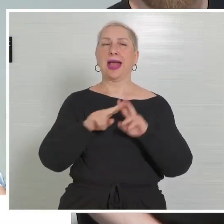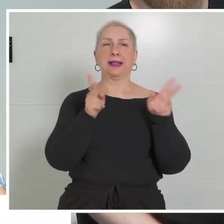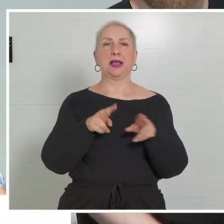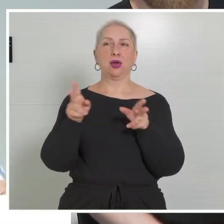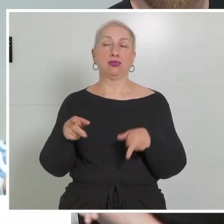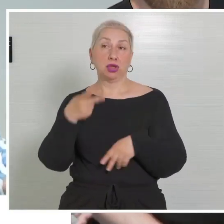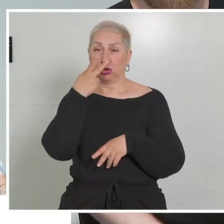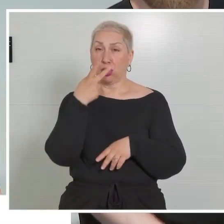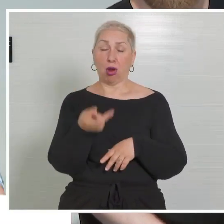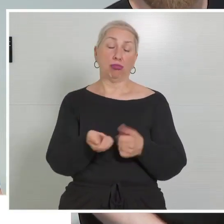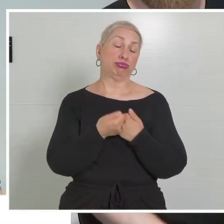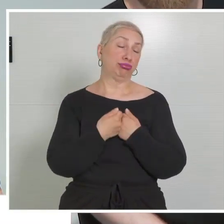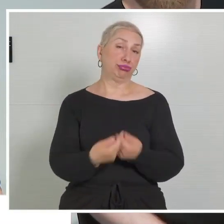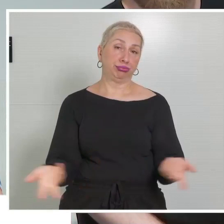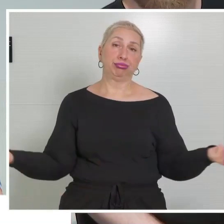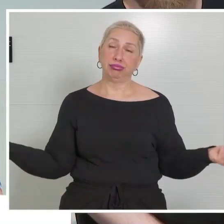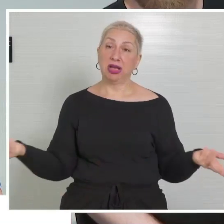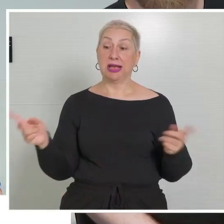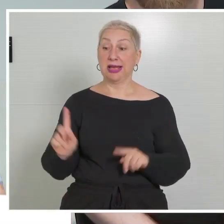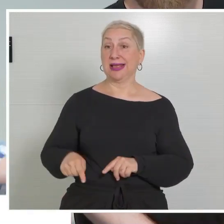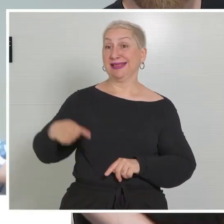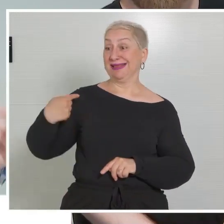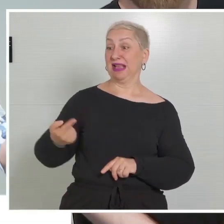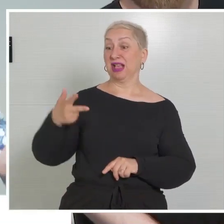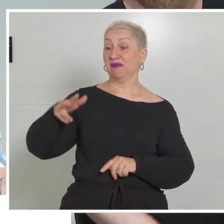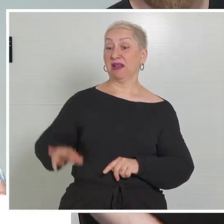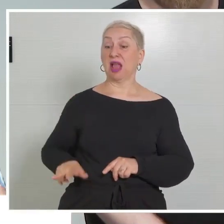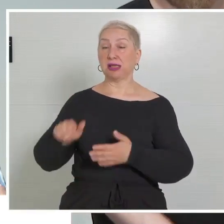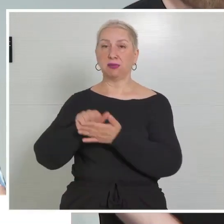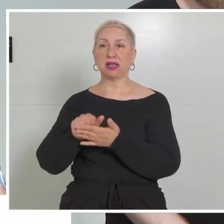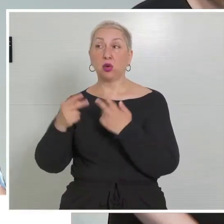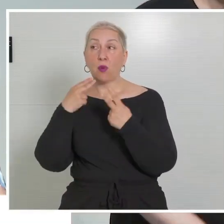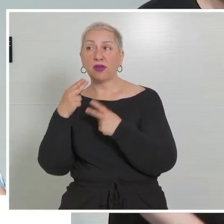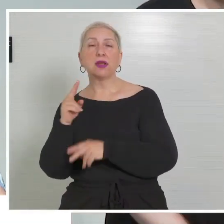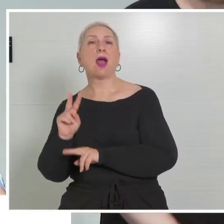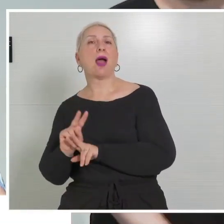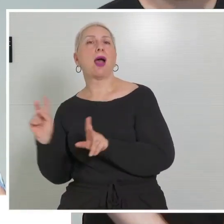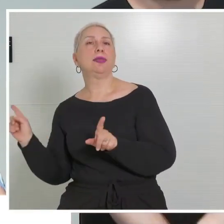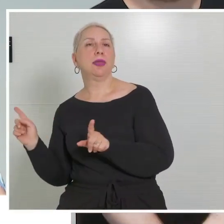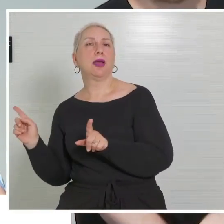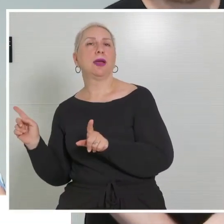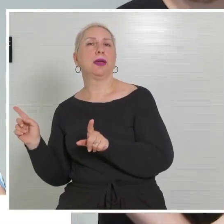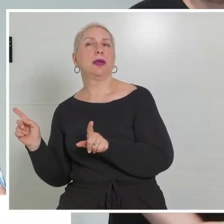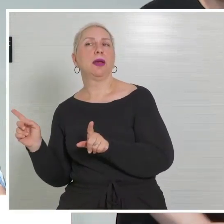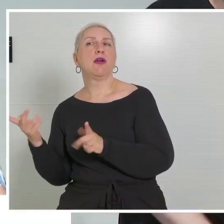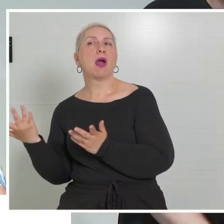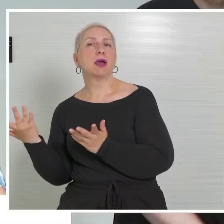des Zivildienstes und ich bin mir sicher, dass ich bei der nächsten Quartalspressekonferenz wieder andere Einrichtungen hier auch vor den Vorhang holen kann.